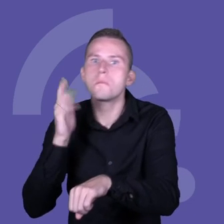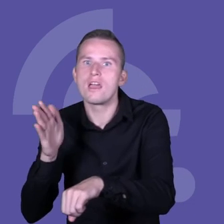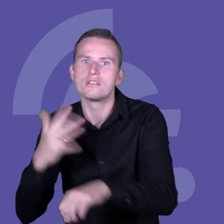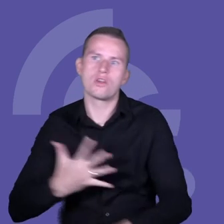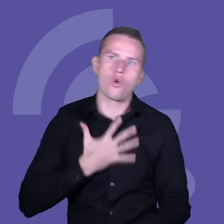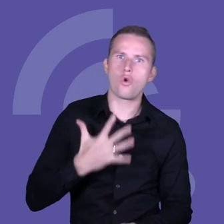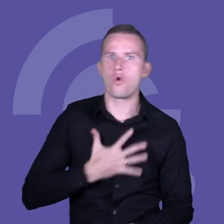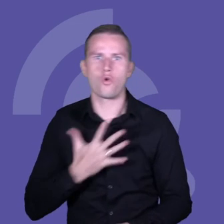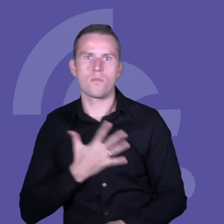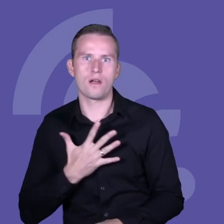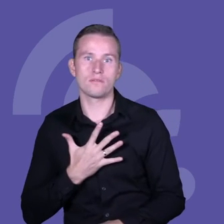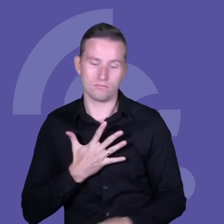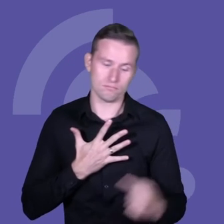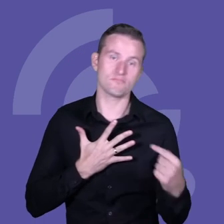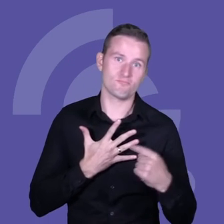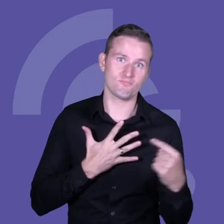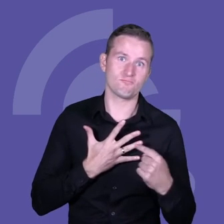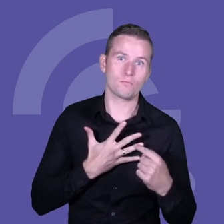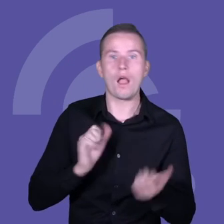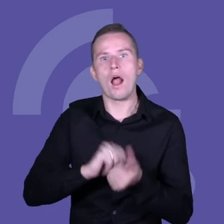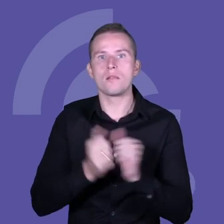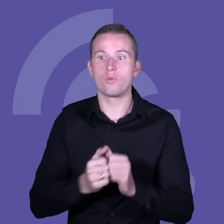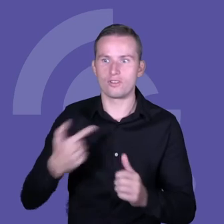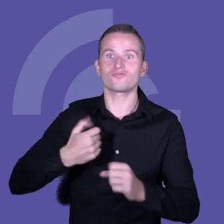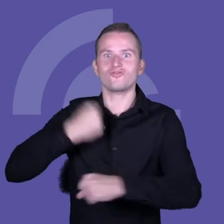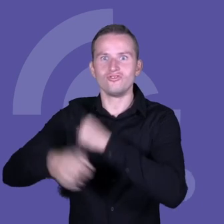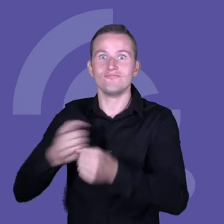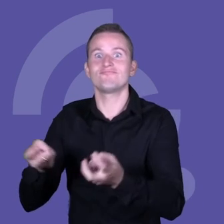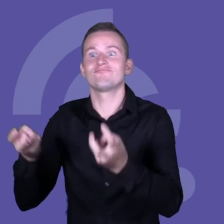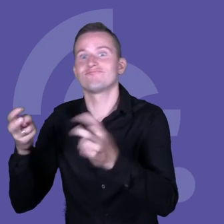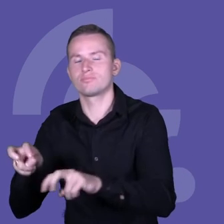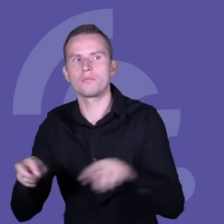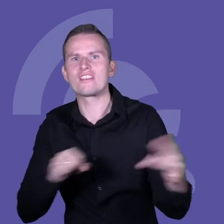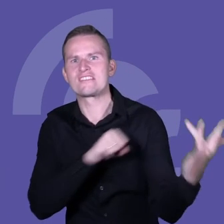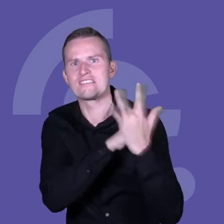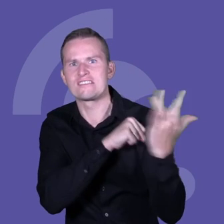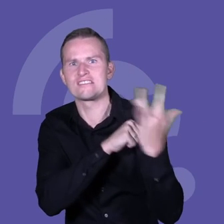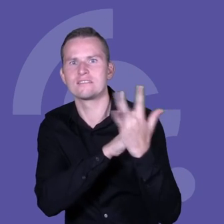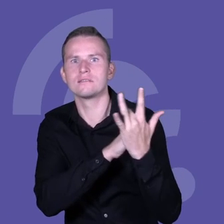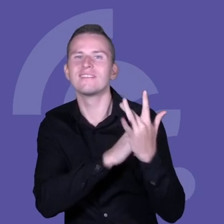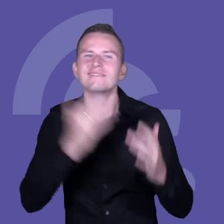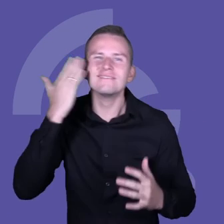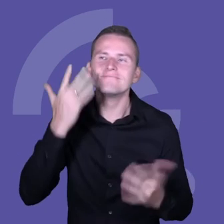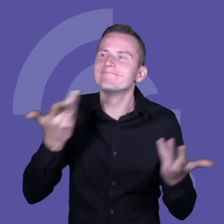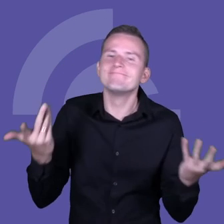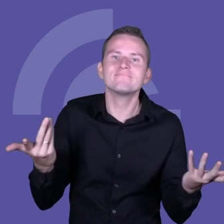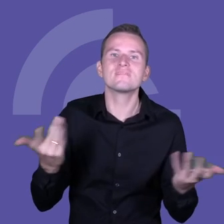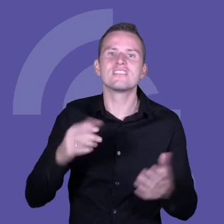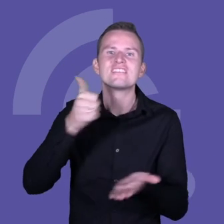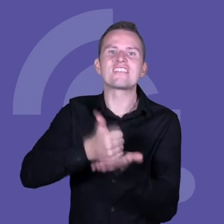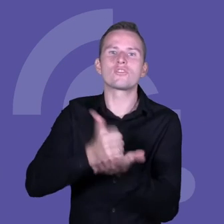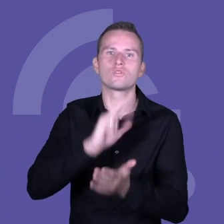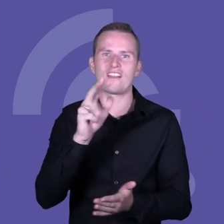strach przed tym, że ktoś mnie skrytykuje, bo jeśli ja kwestionuję status quo, no to jednak narażam się na